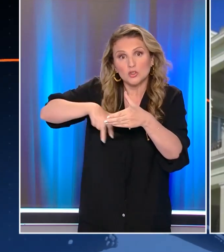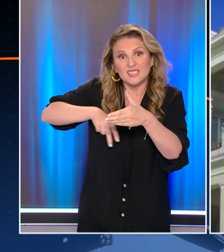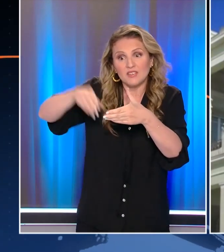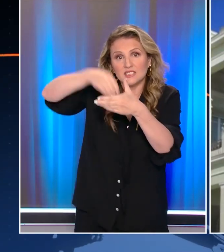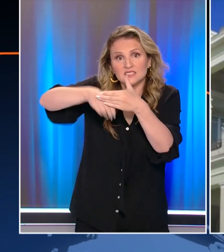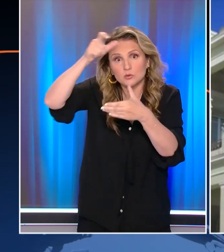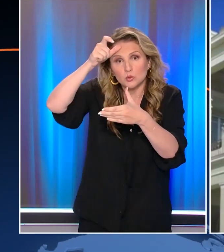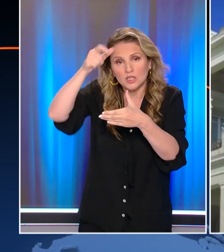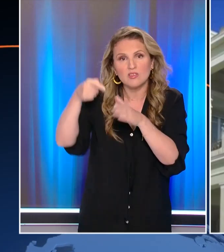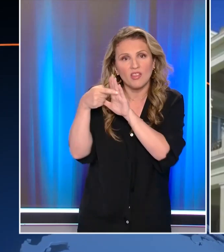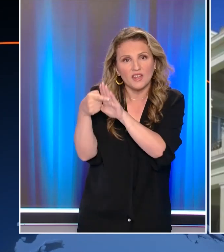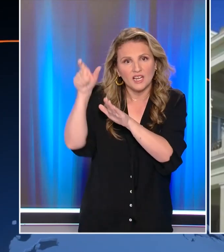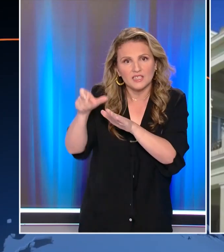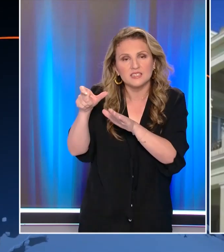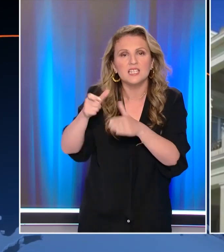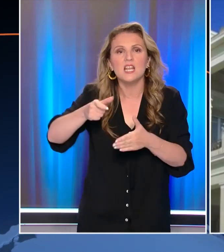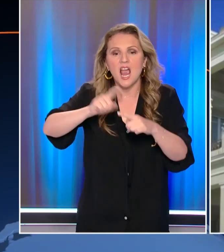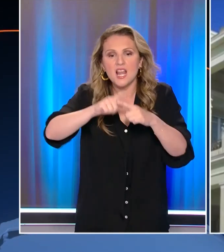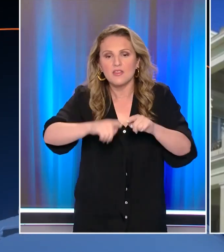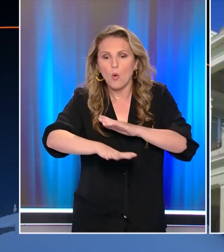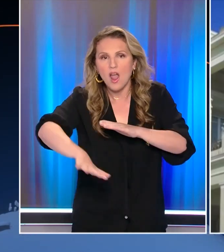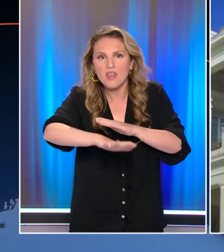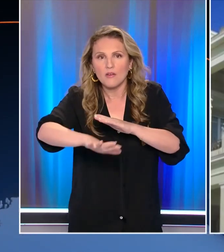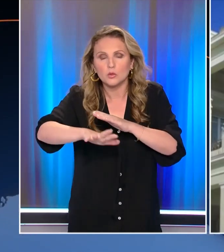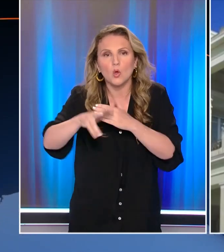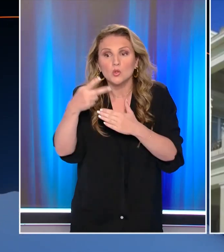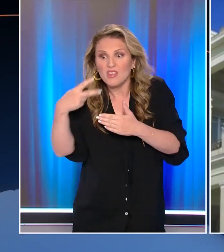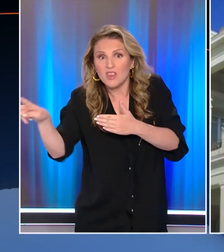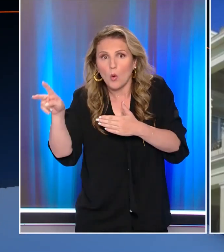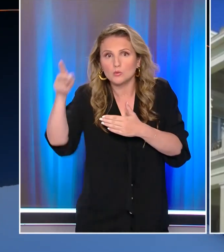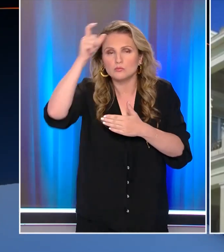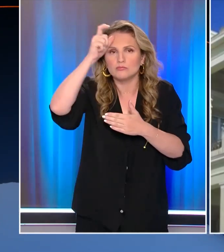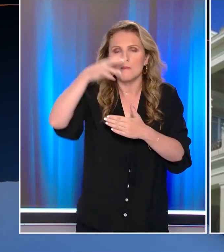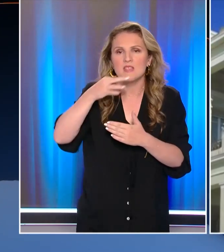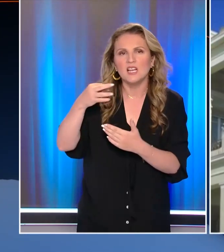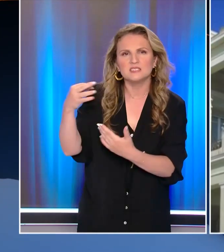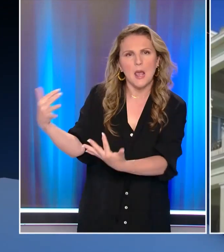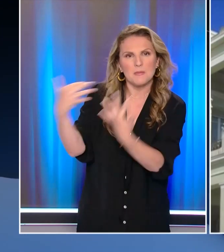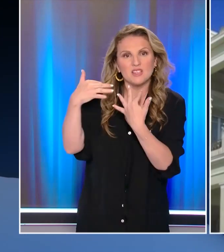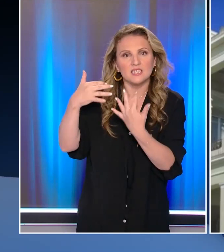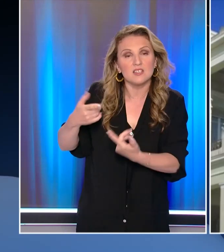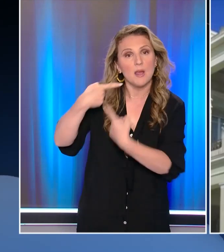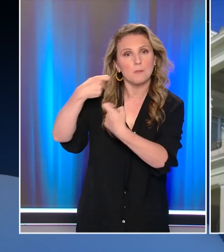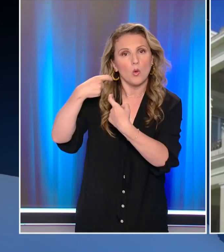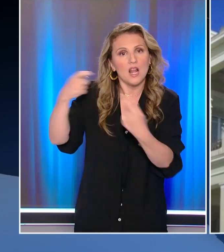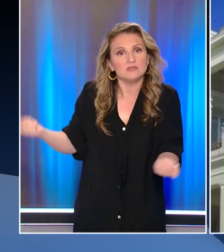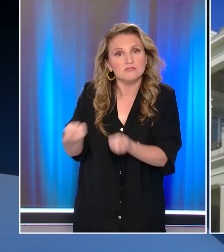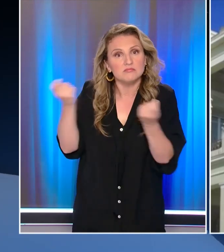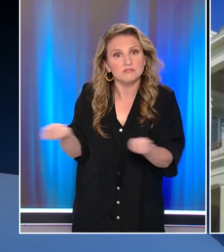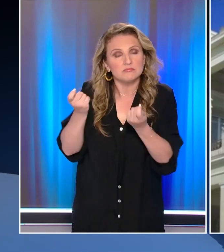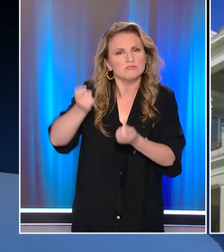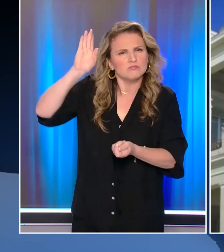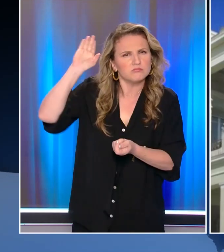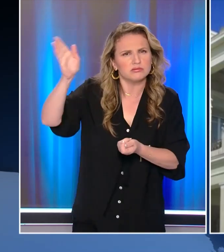στην Τουρκία ο οποίος απεικονίζει ελληνικό έδαφος ως τουρκικό αποτελεί ιδιαίτερα επιθετική και προκλητική ενέργεια και είναι απόλυτα